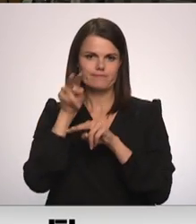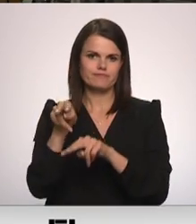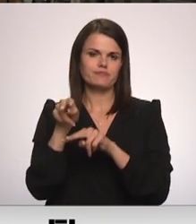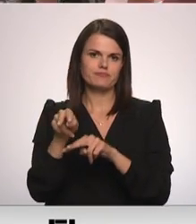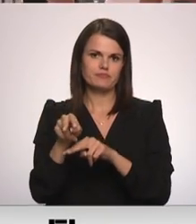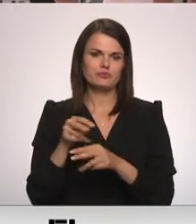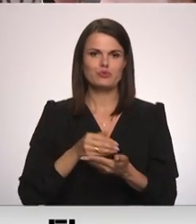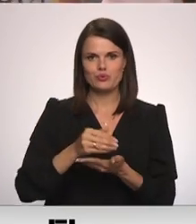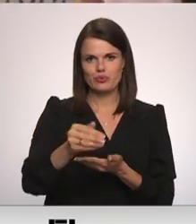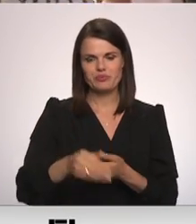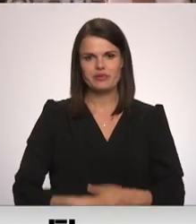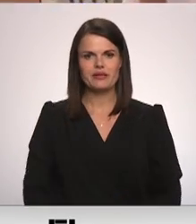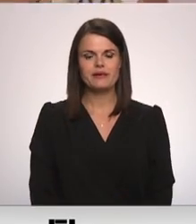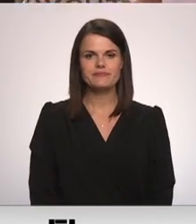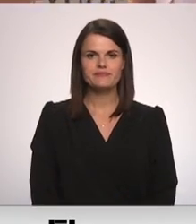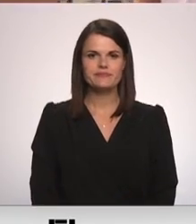uzraucībā. Madar Līdzīt, Latvijas televīzija.